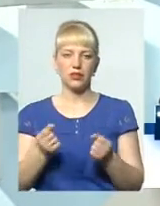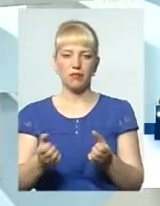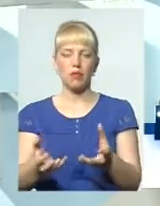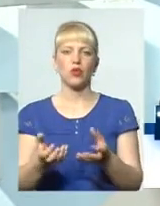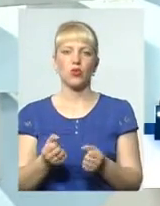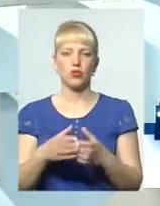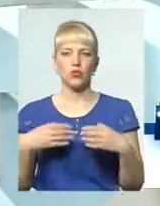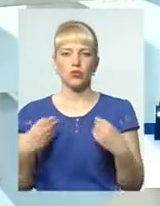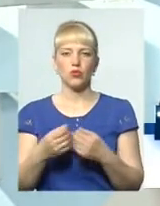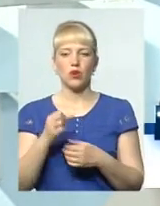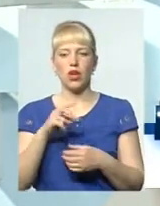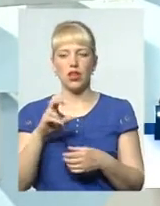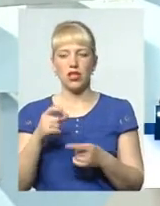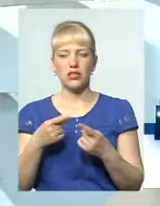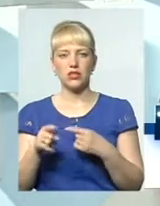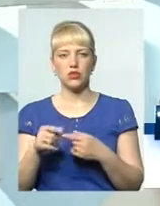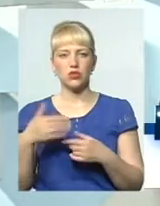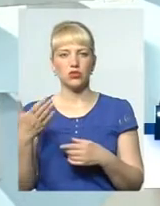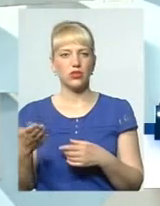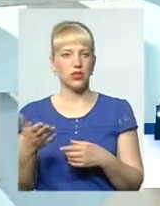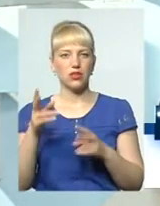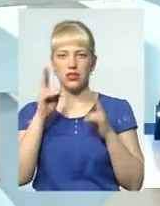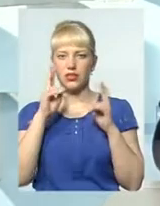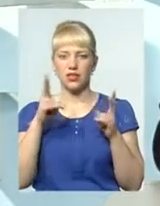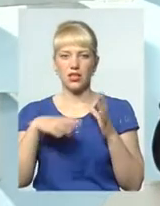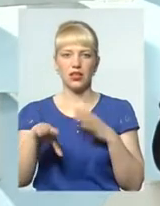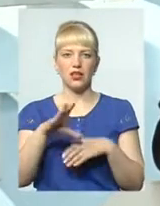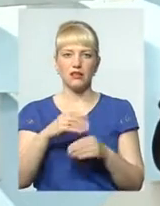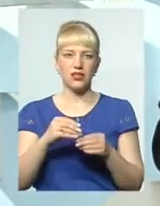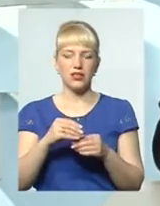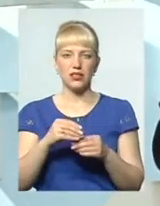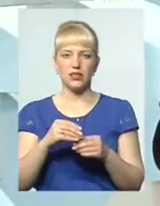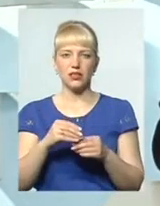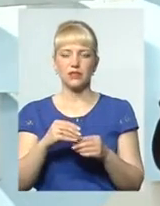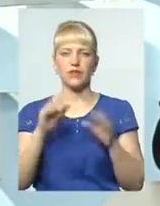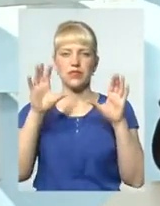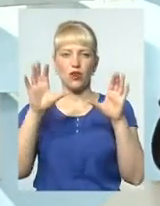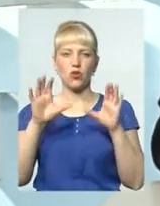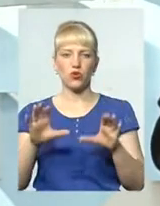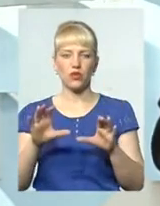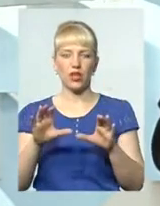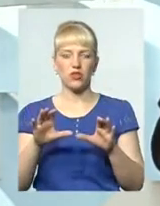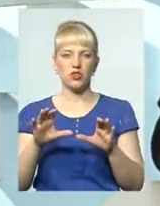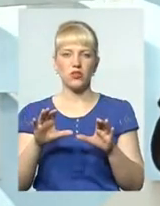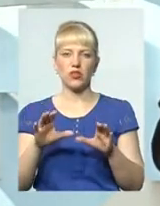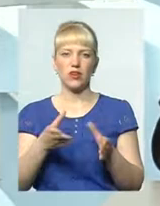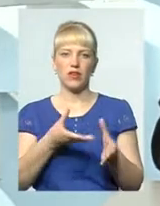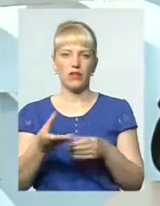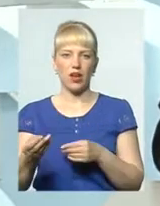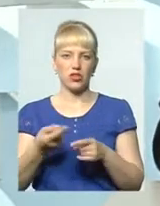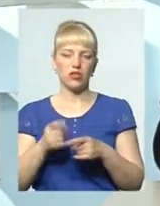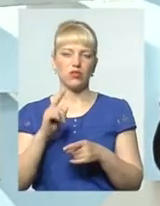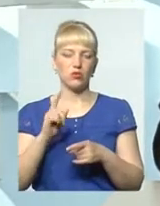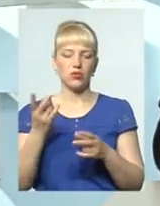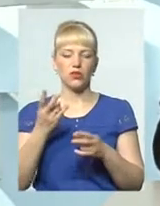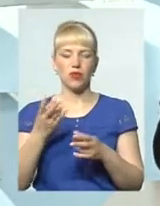з іншої сторони, вона не знає всіх норм і всіх законодавчих важелів. Тут дуже важливо, знову ж таки,